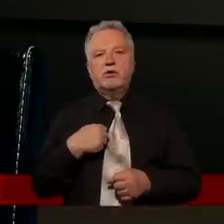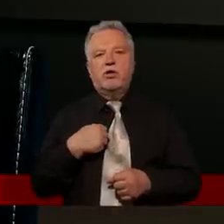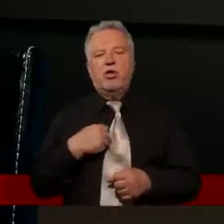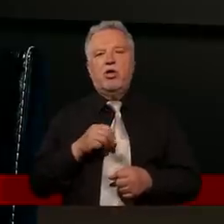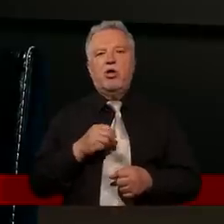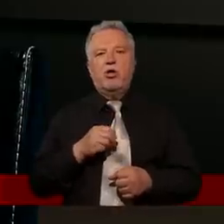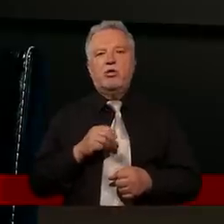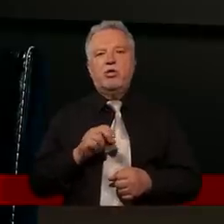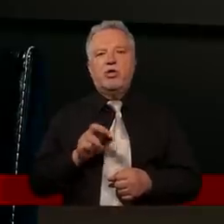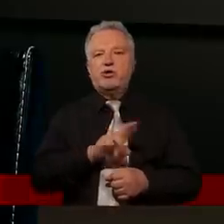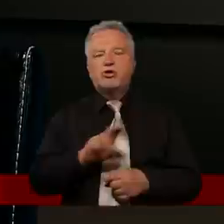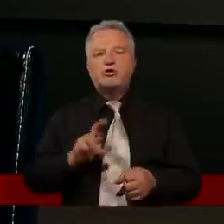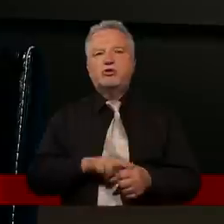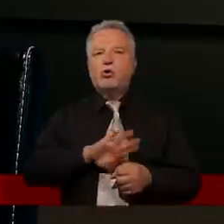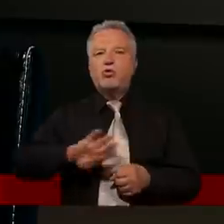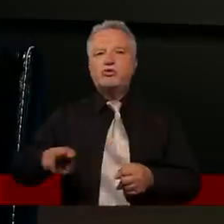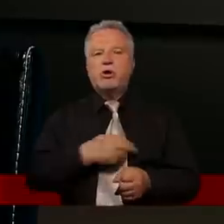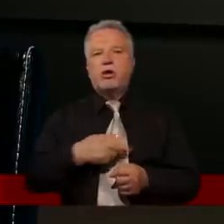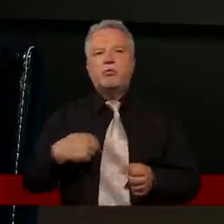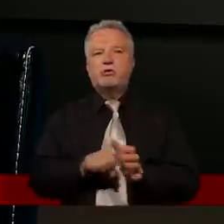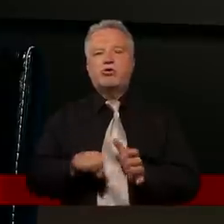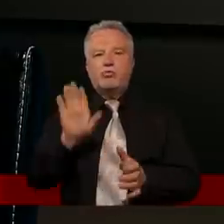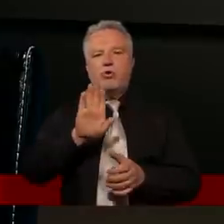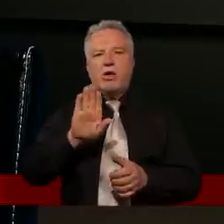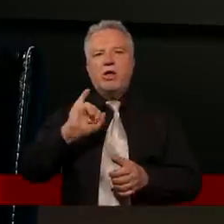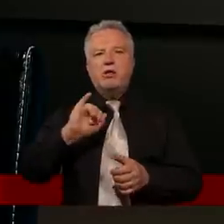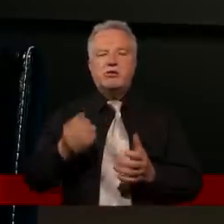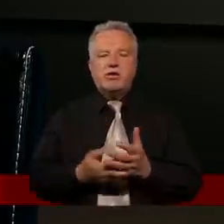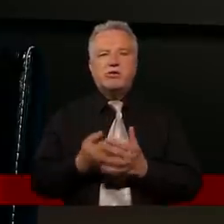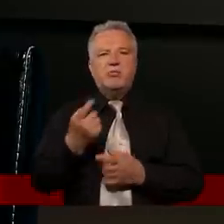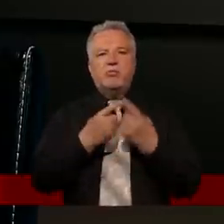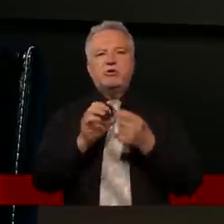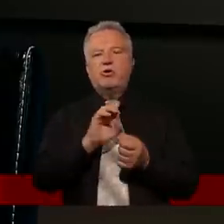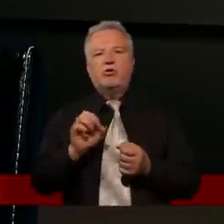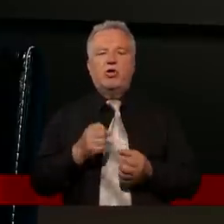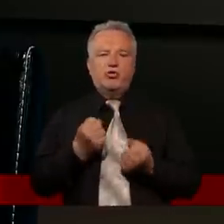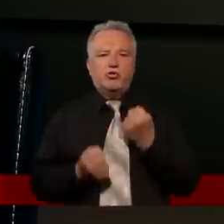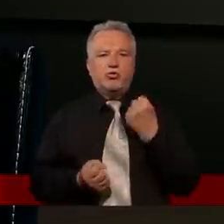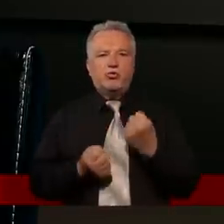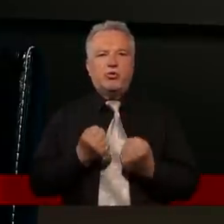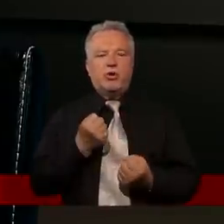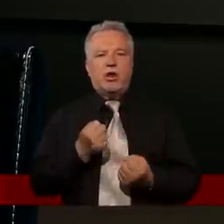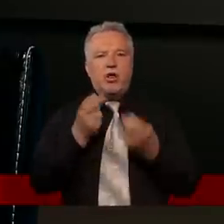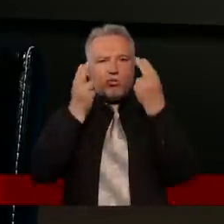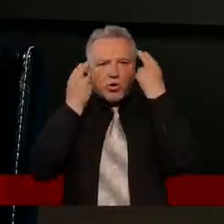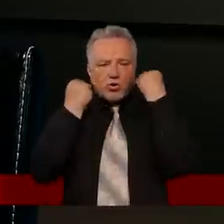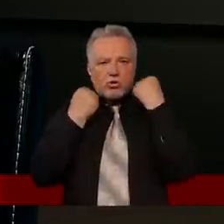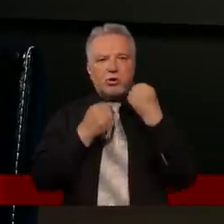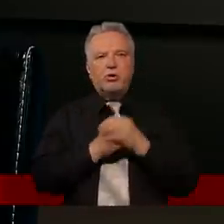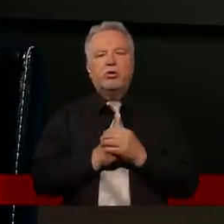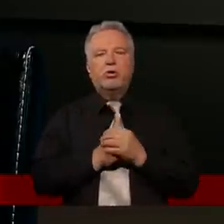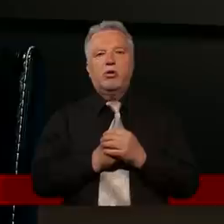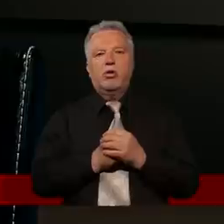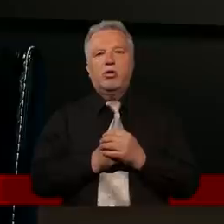które nas oddzielają od Boga. I zaczniemy, myślę, od takiej trudnej pokory